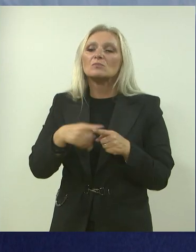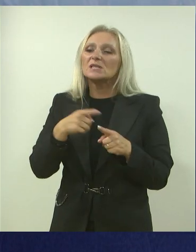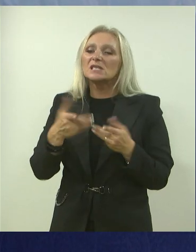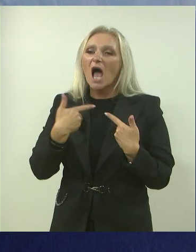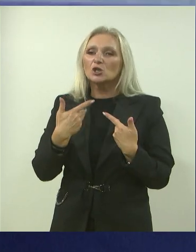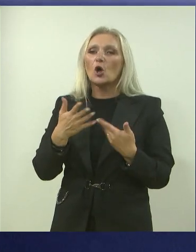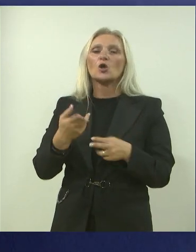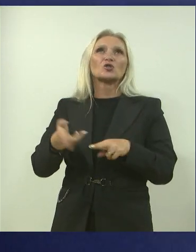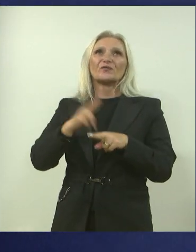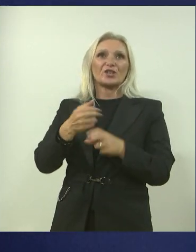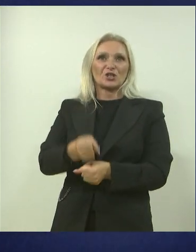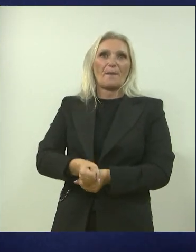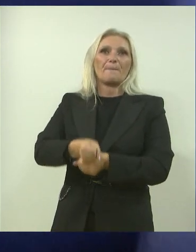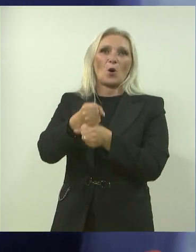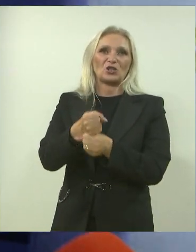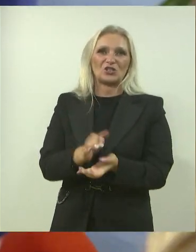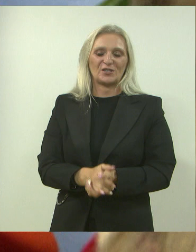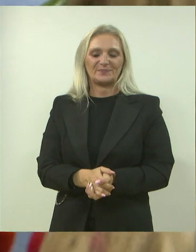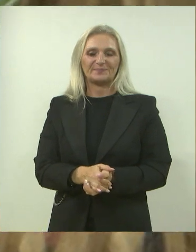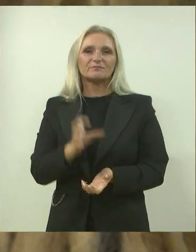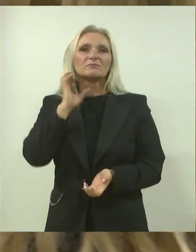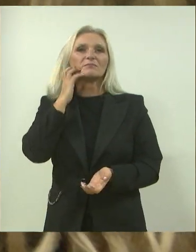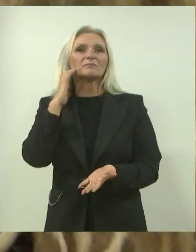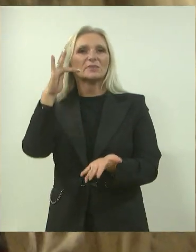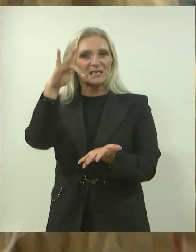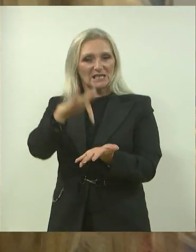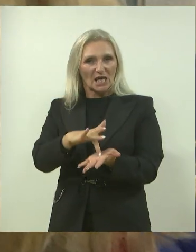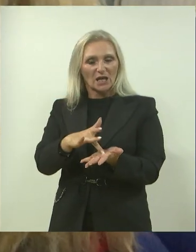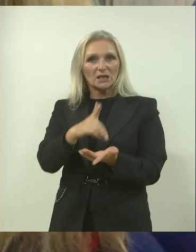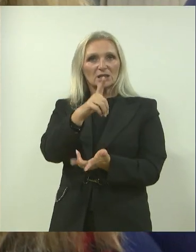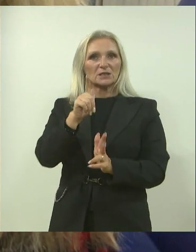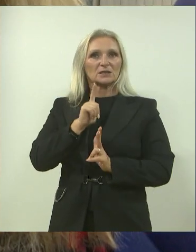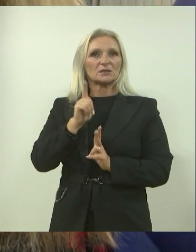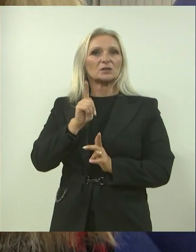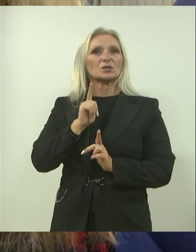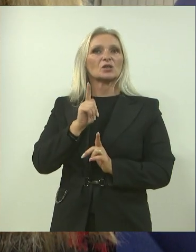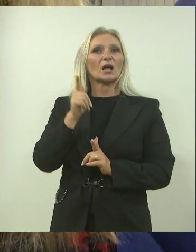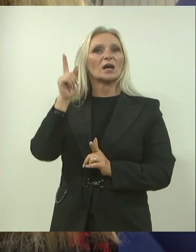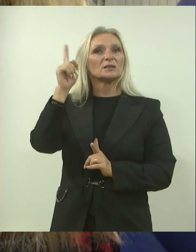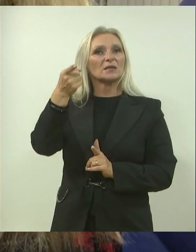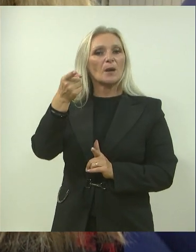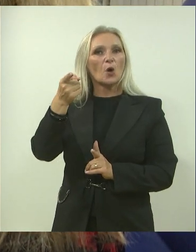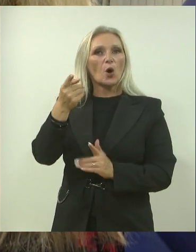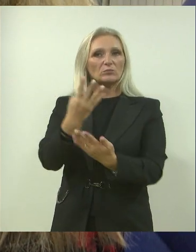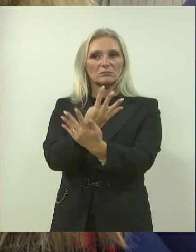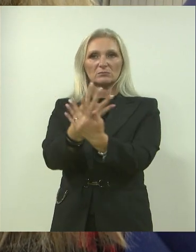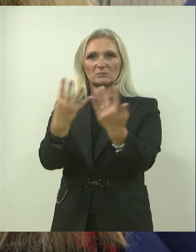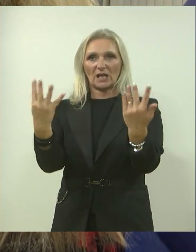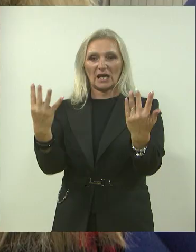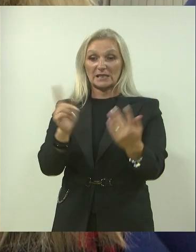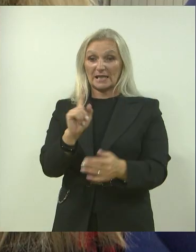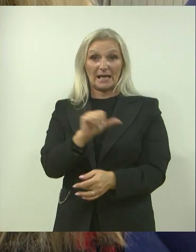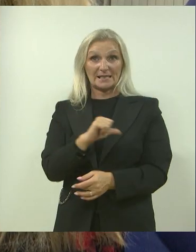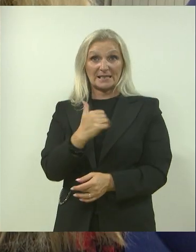plavni, podrška. U Briselka ste stigli, dočekala vas je, također, cijela delegacija, ne samo